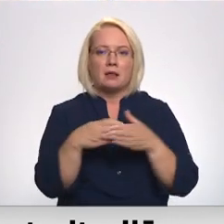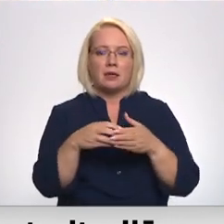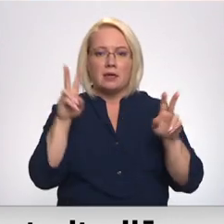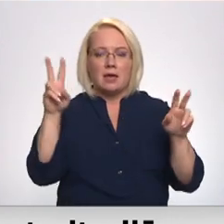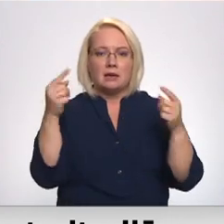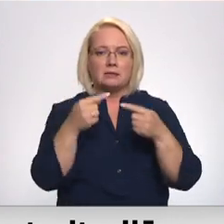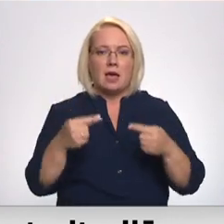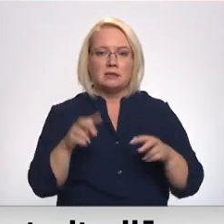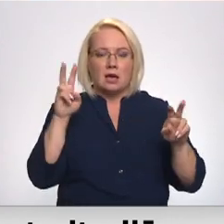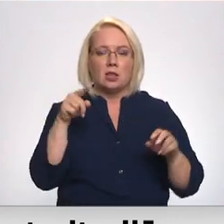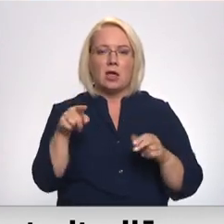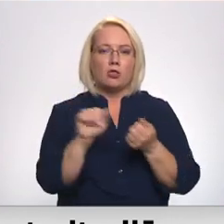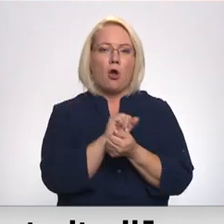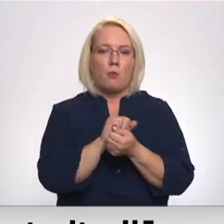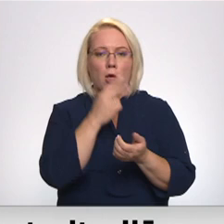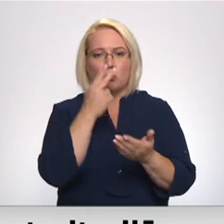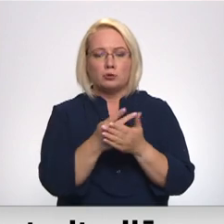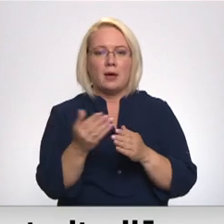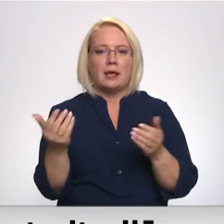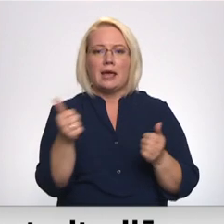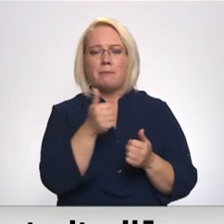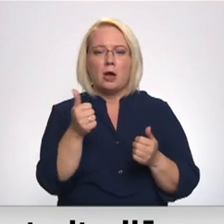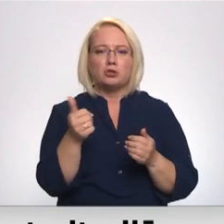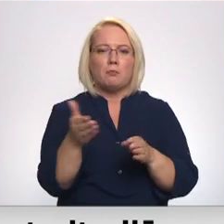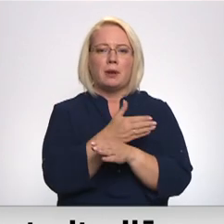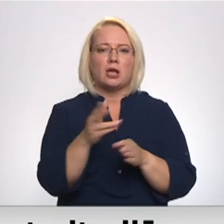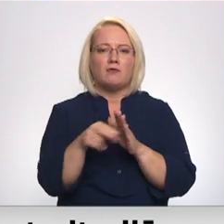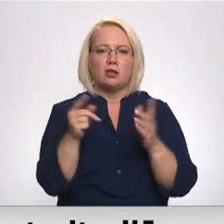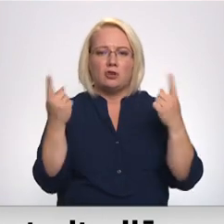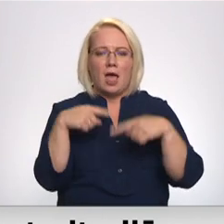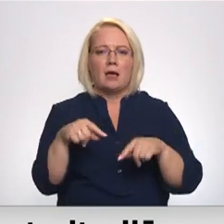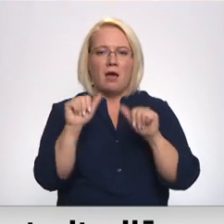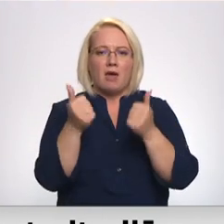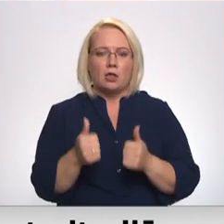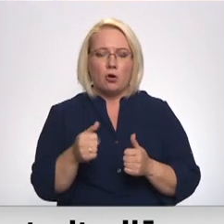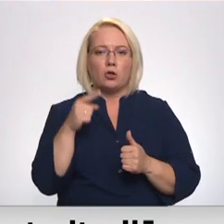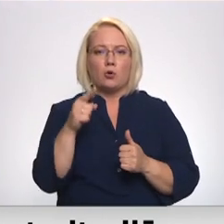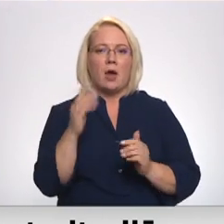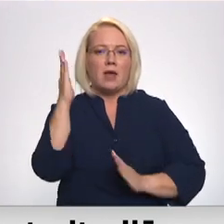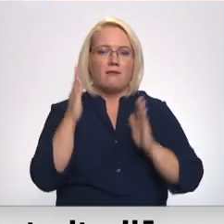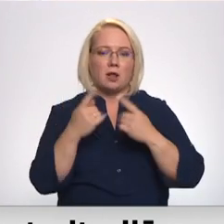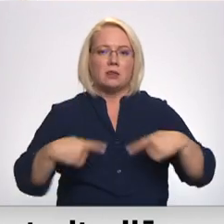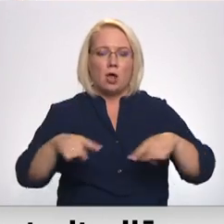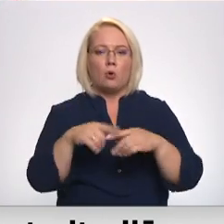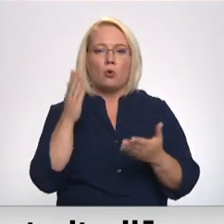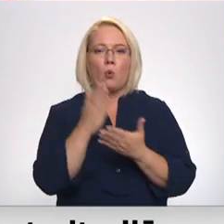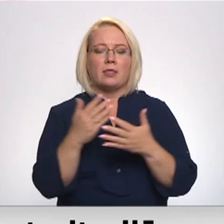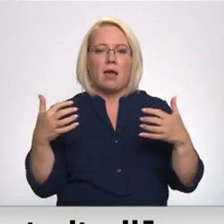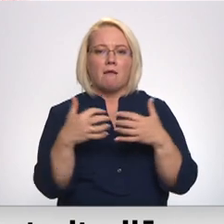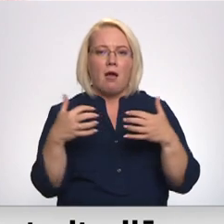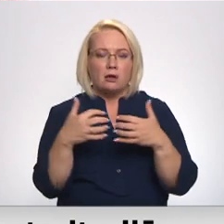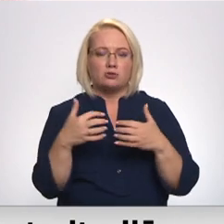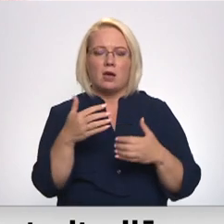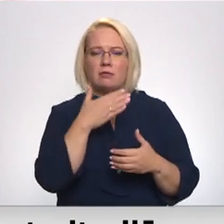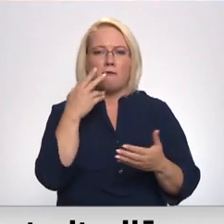pārstāvis dokumentu dēvēja par īpaši priekšvēlēšanu laikā radītu, jo referenduma teritorijās, kurās notiek aktīva kara darbība, netiekot